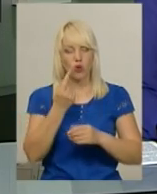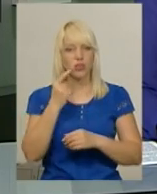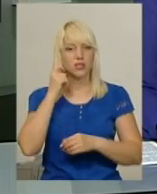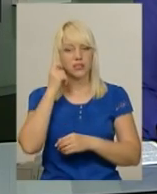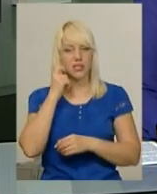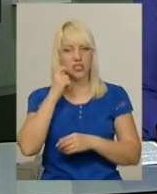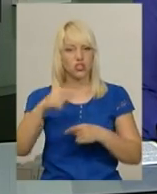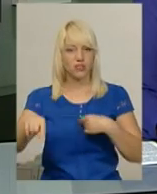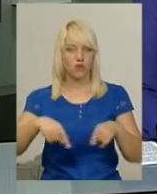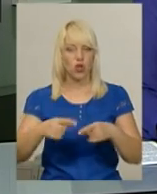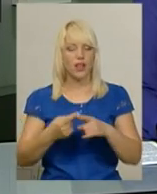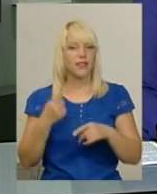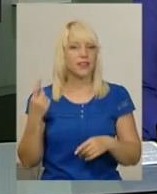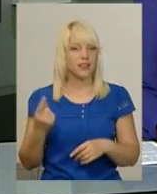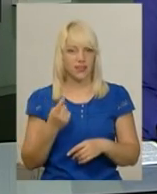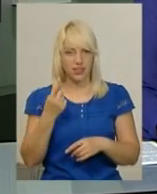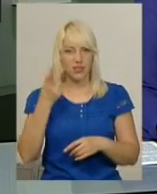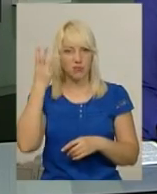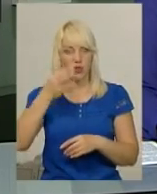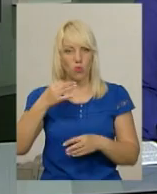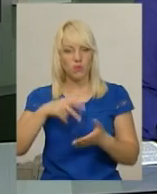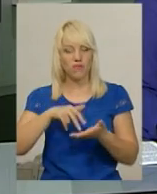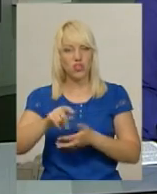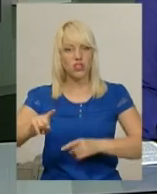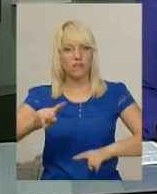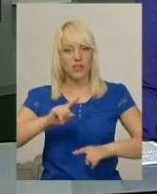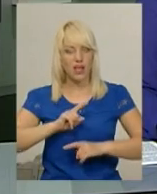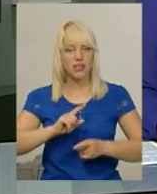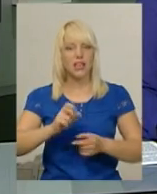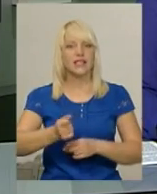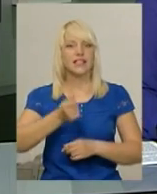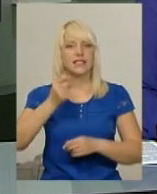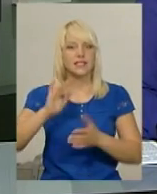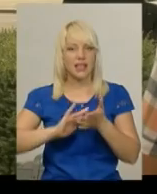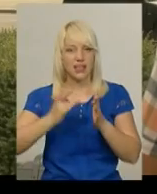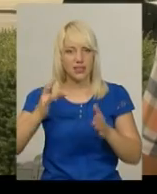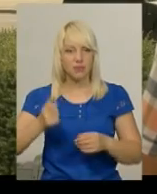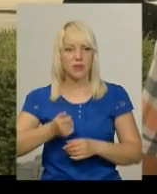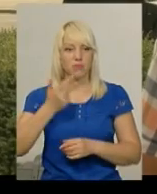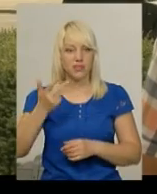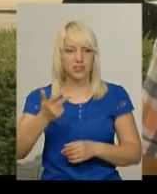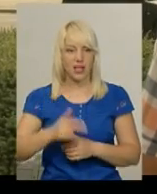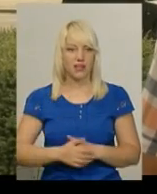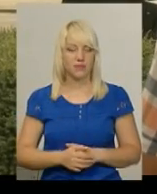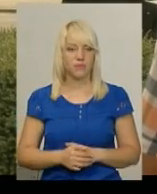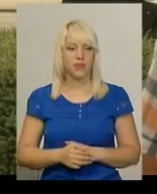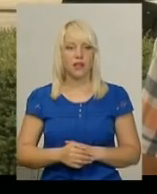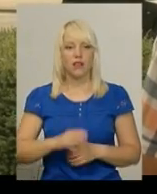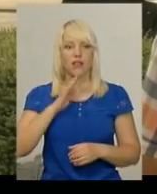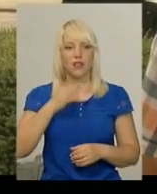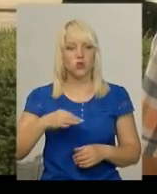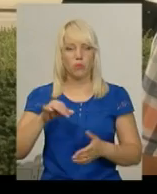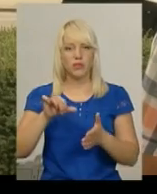футболісти. Вони єдині з Хмельницької області, вийшли до фіналу і стали срібними призерами змагань. Наша область представляла